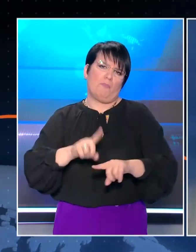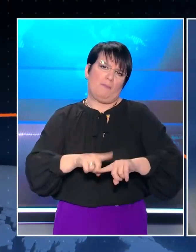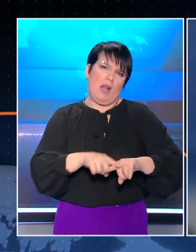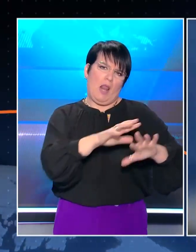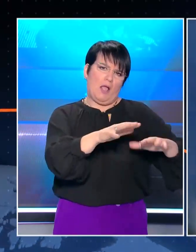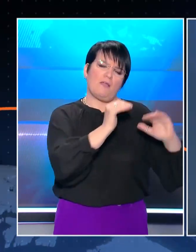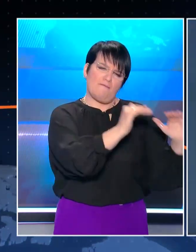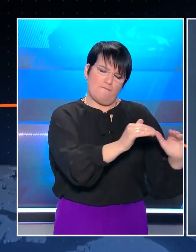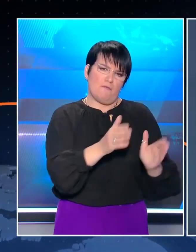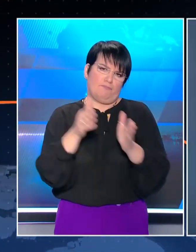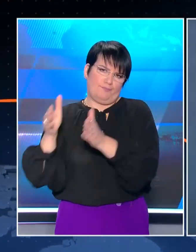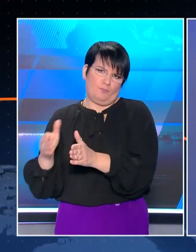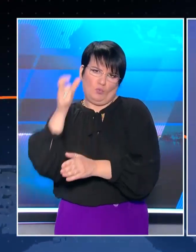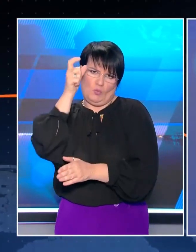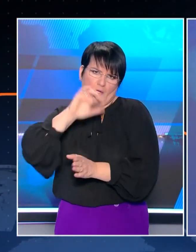χωρικά ύδατα.